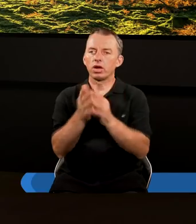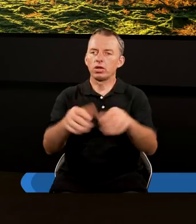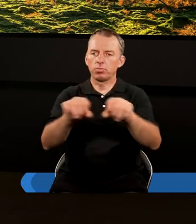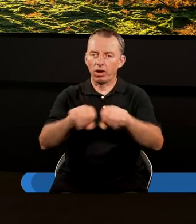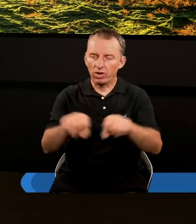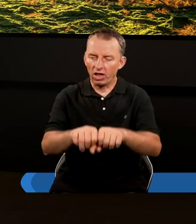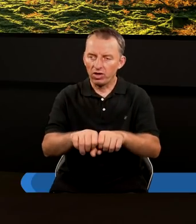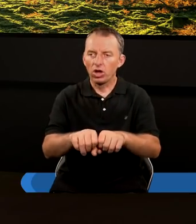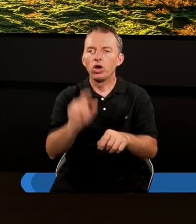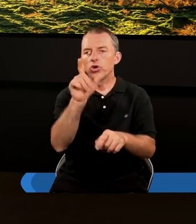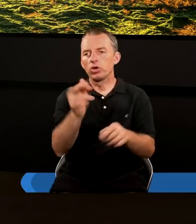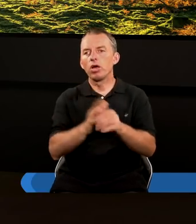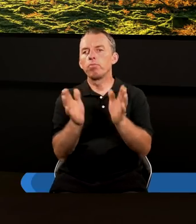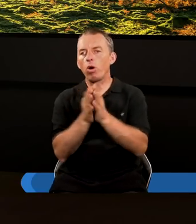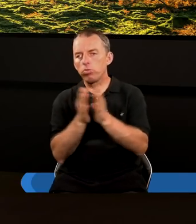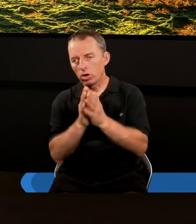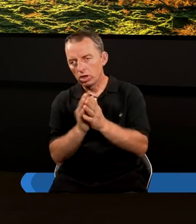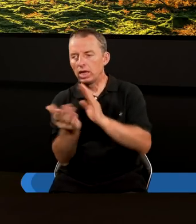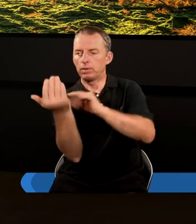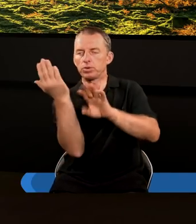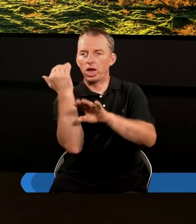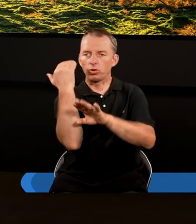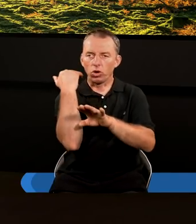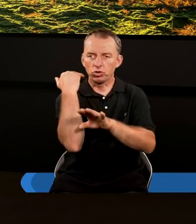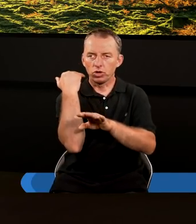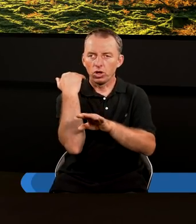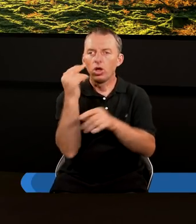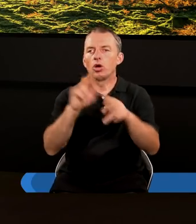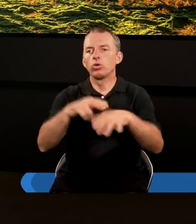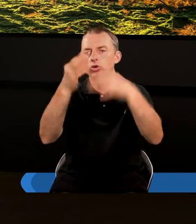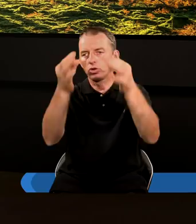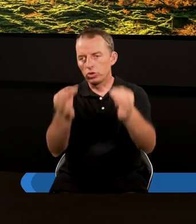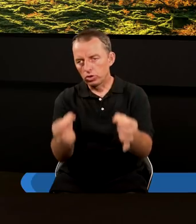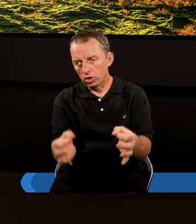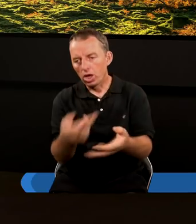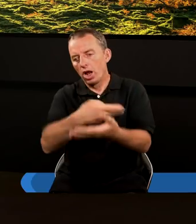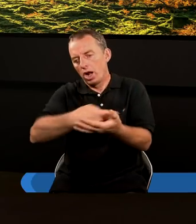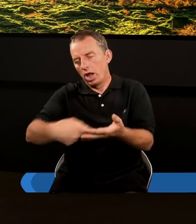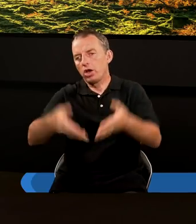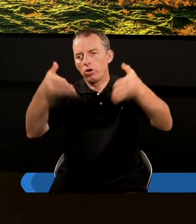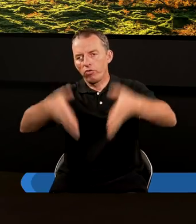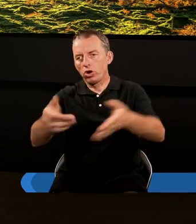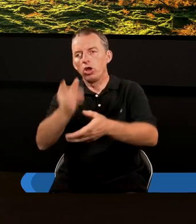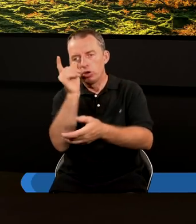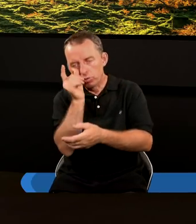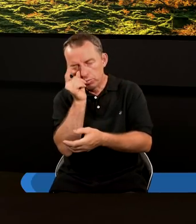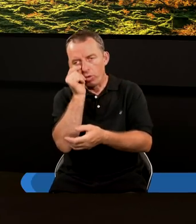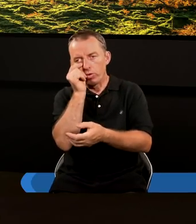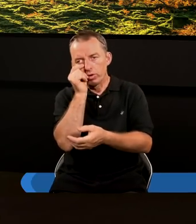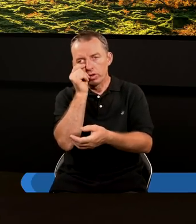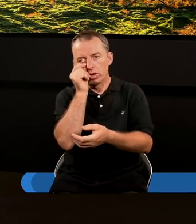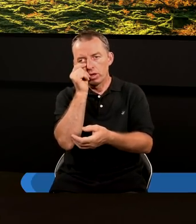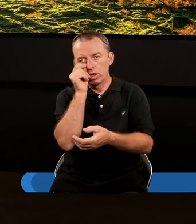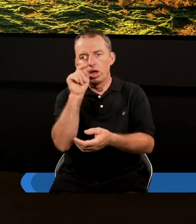sprawiedliwi, ci pobożni ludzie z przeszłości, którzy do dzisiaj leżą w grobach, śpią w grobach,